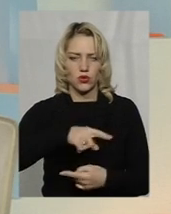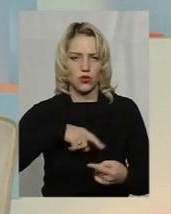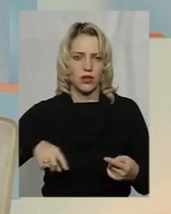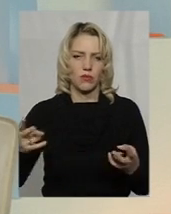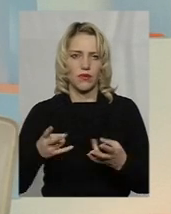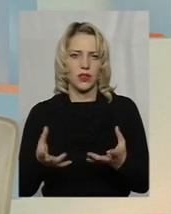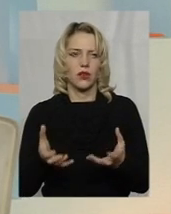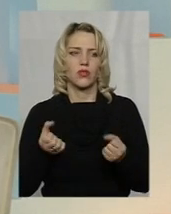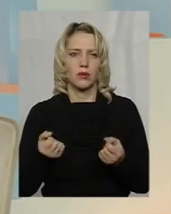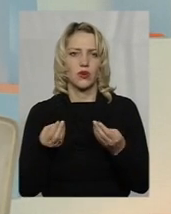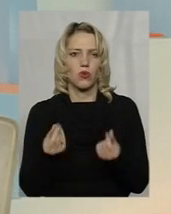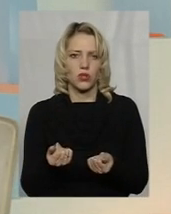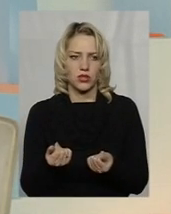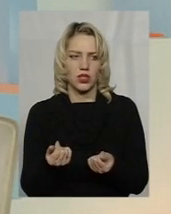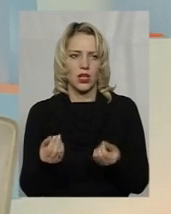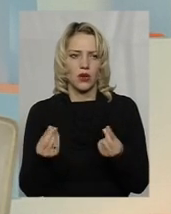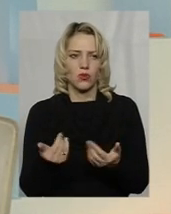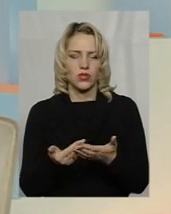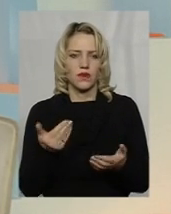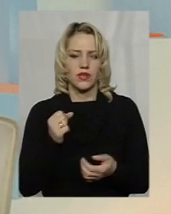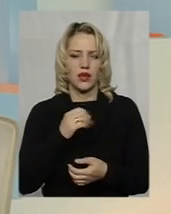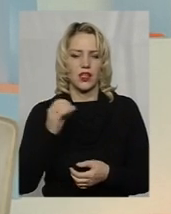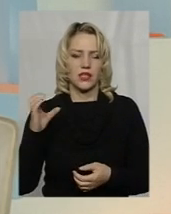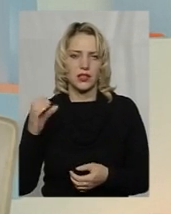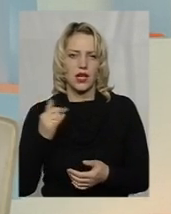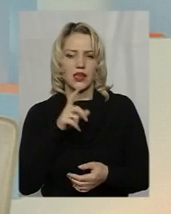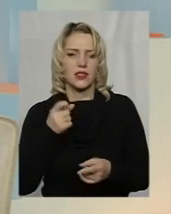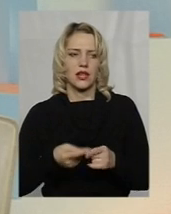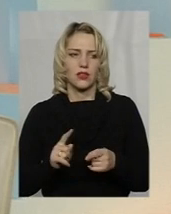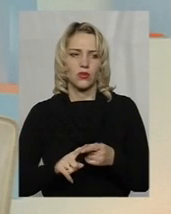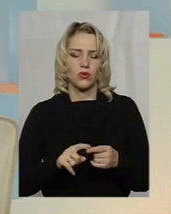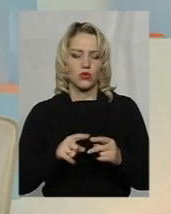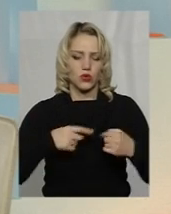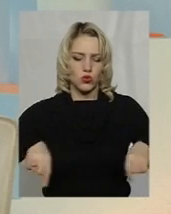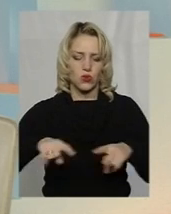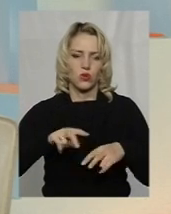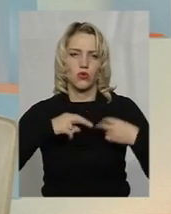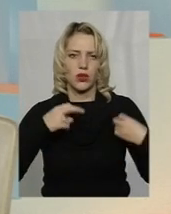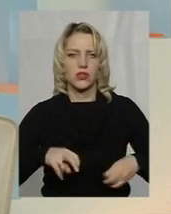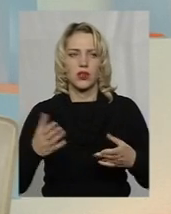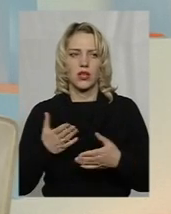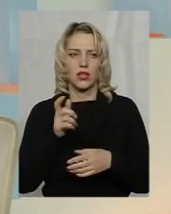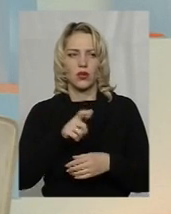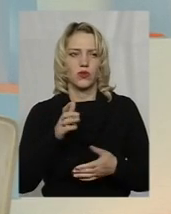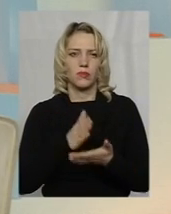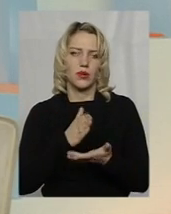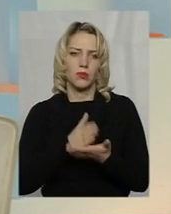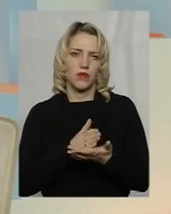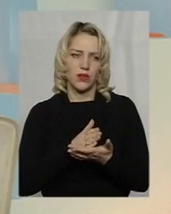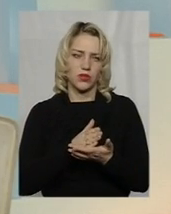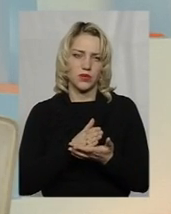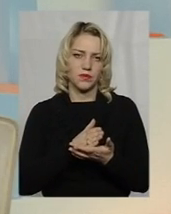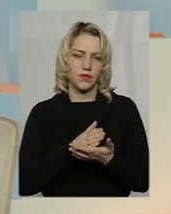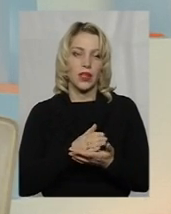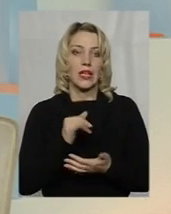отримати кошти від атомних станцій за ту зону ризуку, в якій вони перебувають, проживаючи поряд з таким об